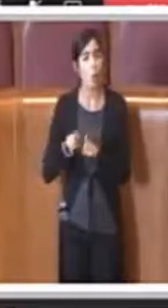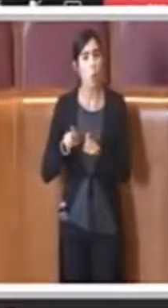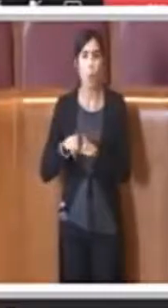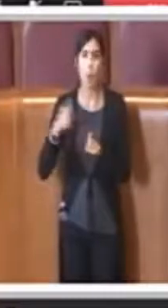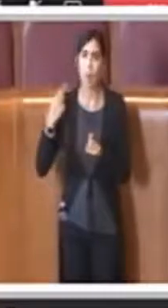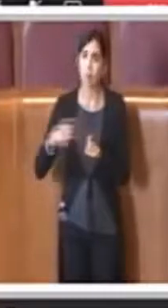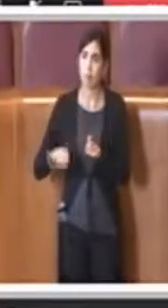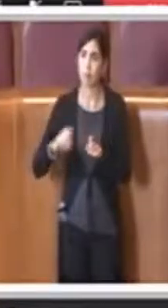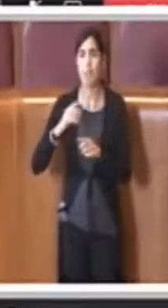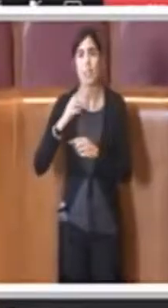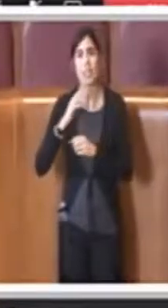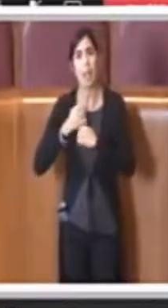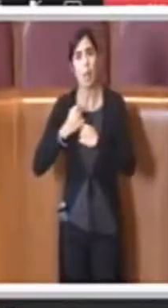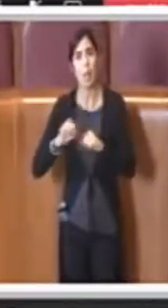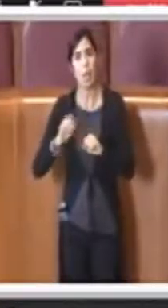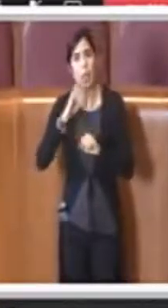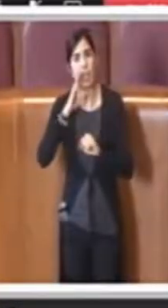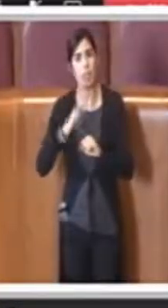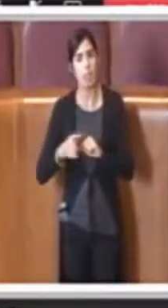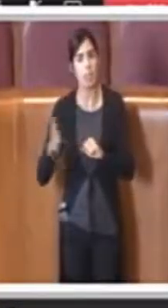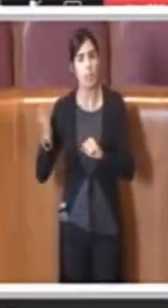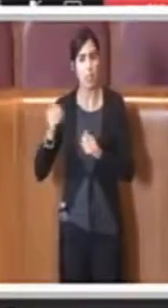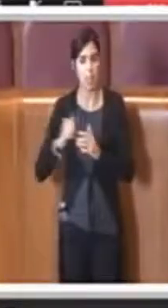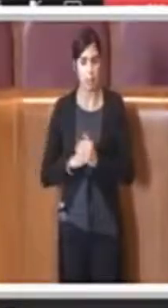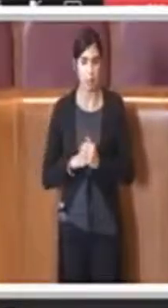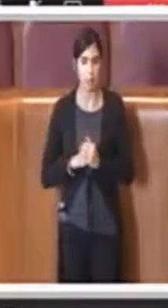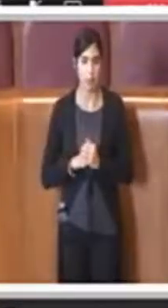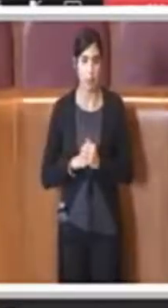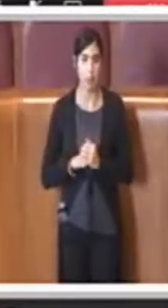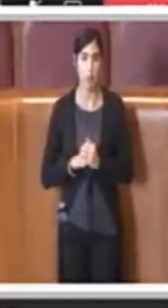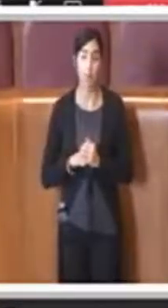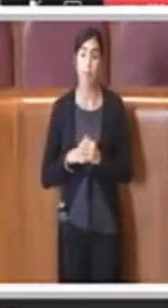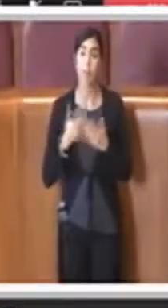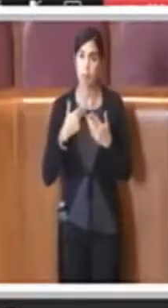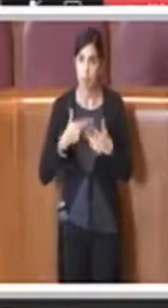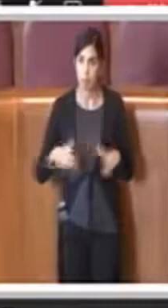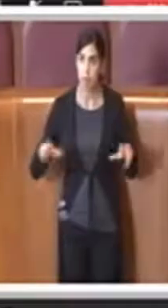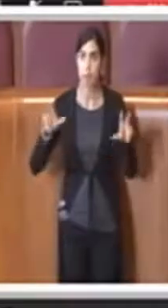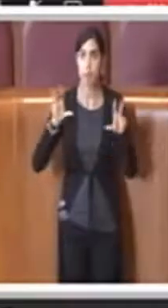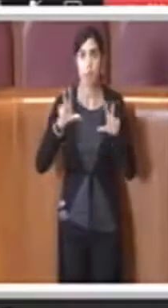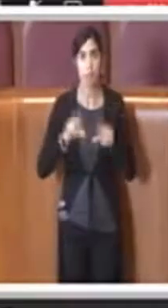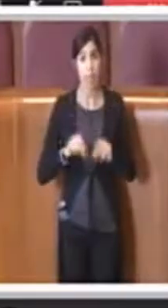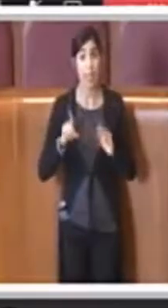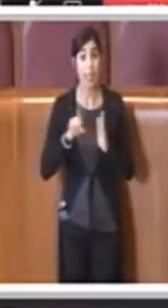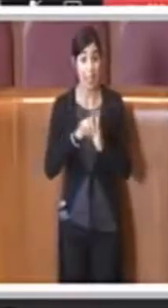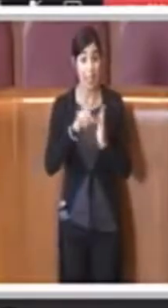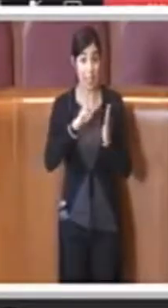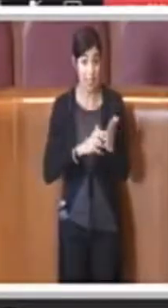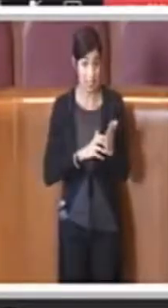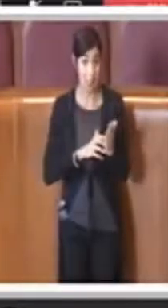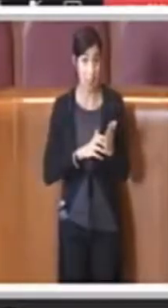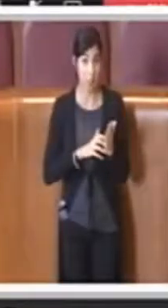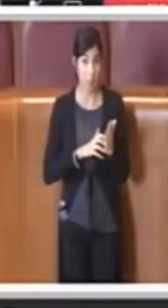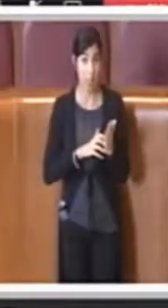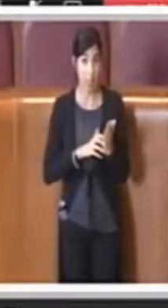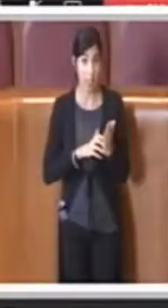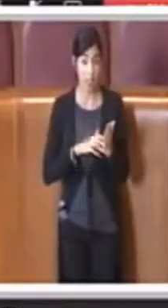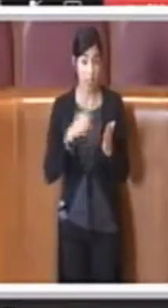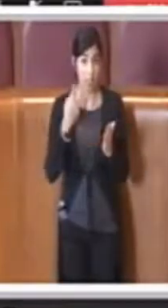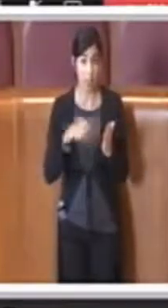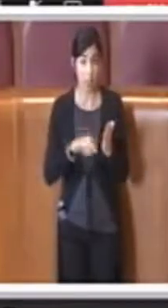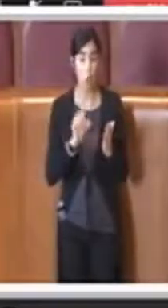questi diritti di partecipazione. Ripeto, la delibera si concentra solo ed